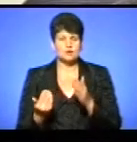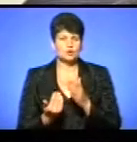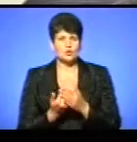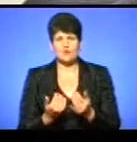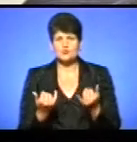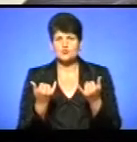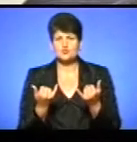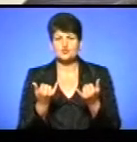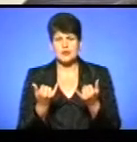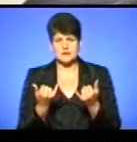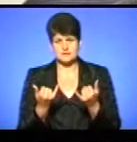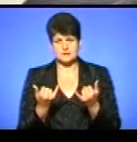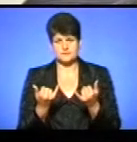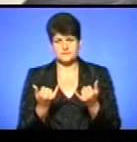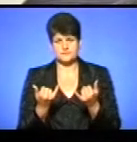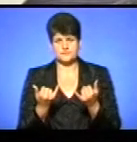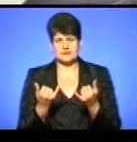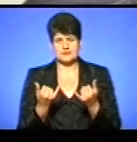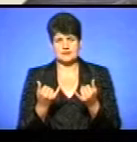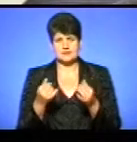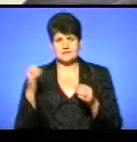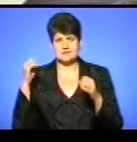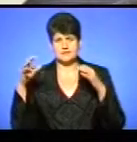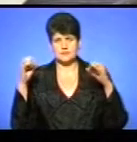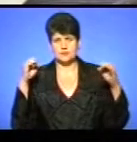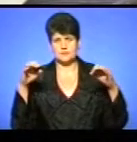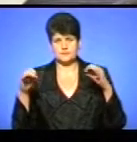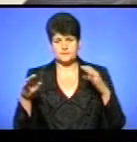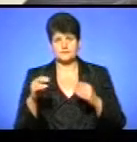сучасне світлодіодне освітлення,